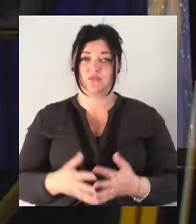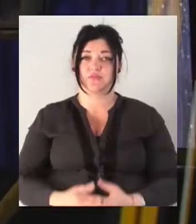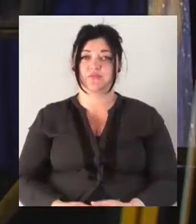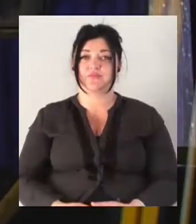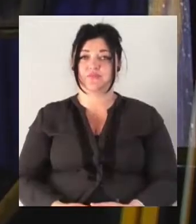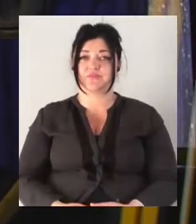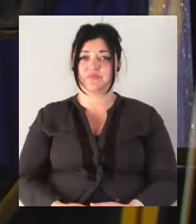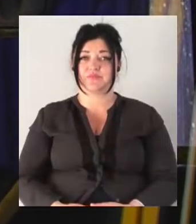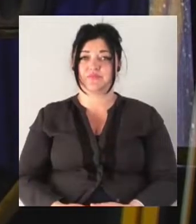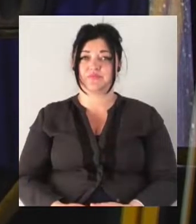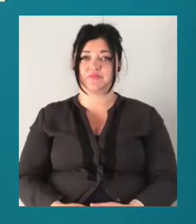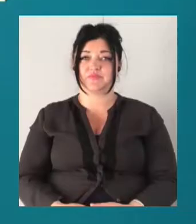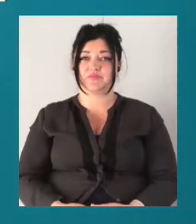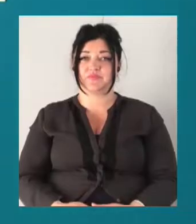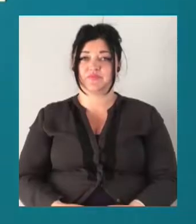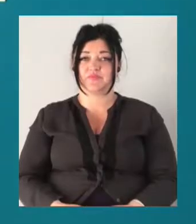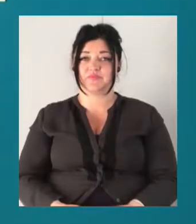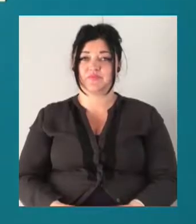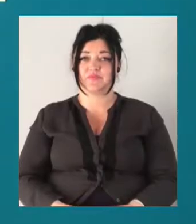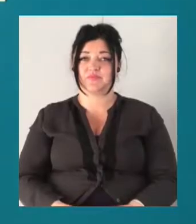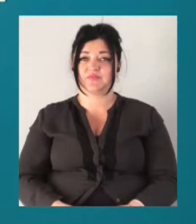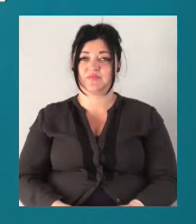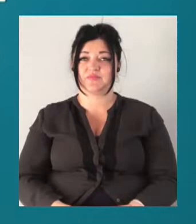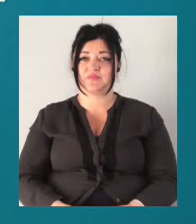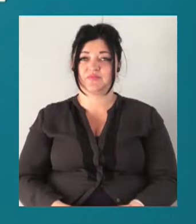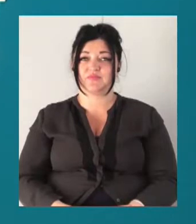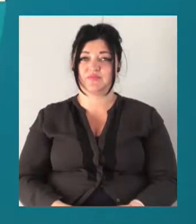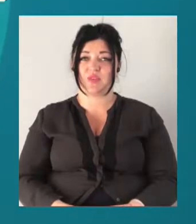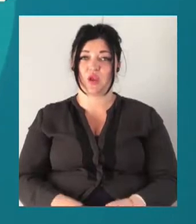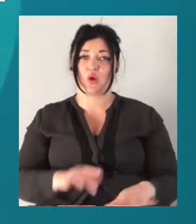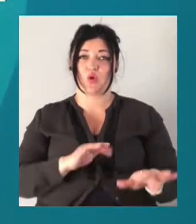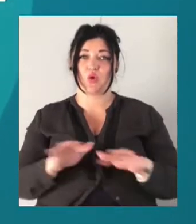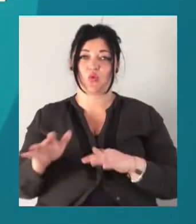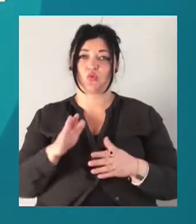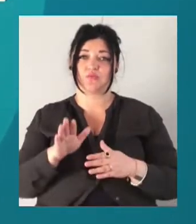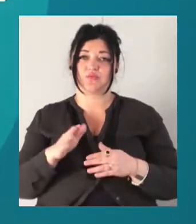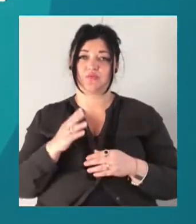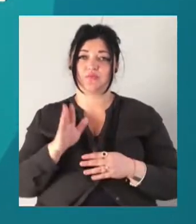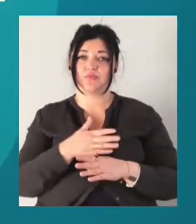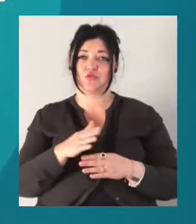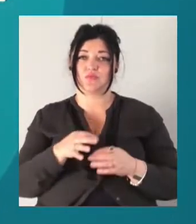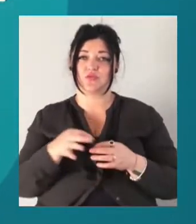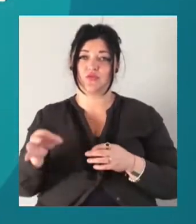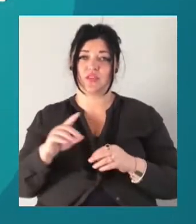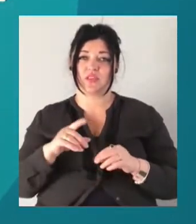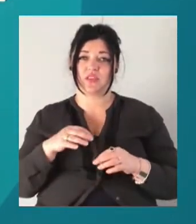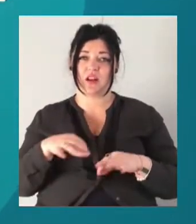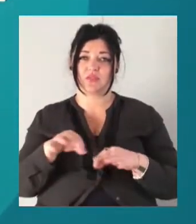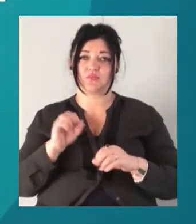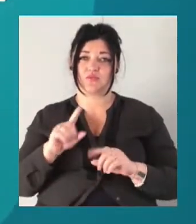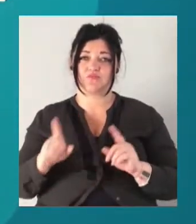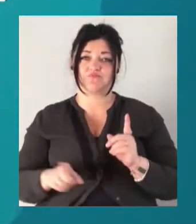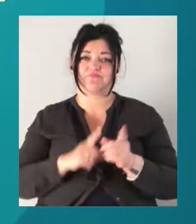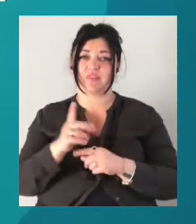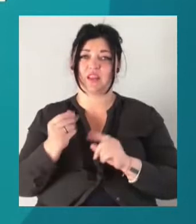Новини на Суспільному. Одеса. Рух міжміського транспорту можна буде відновити на третьому етапі